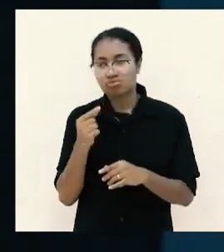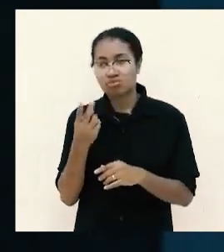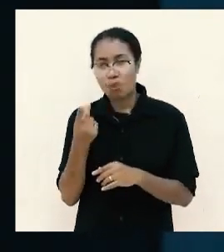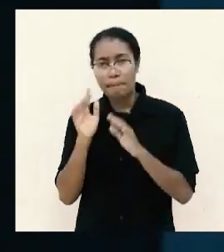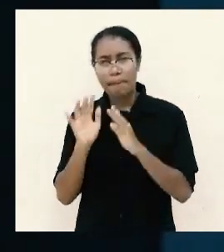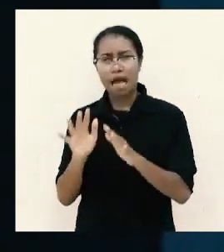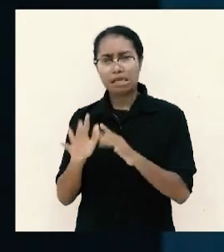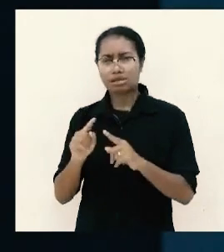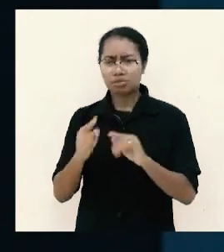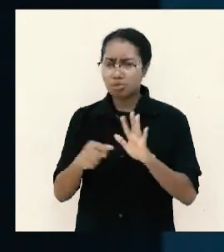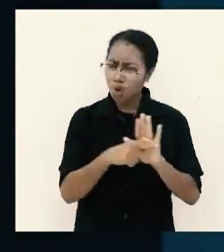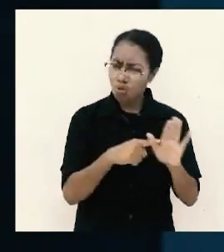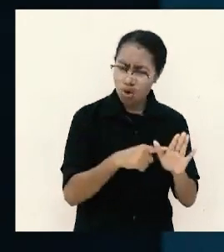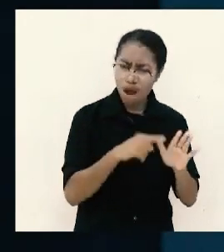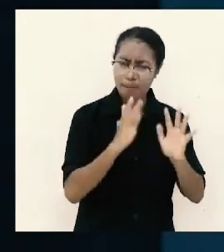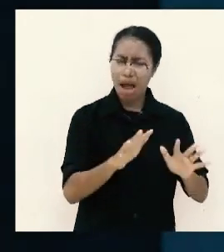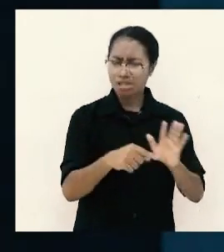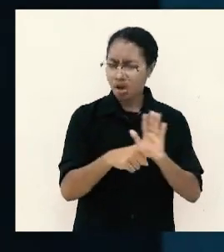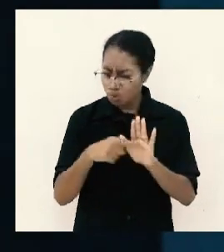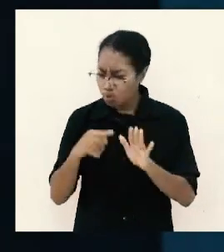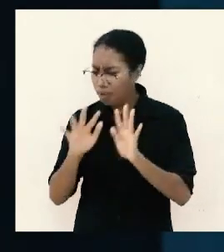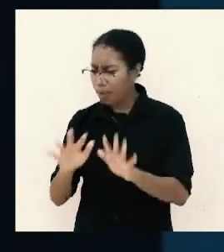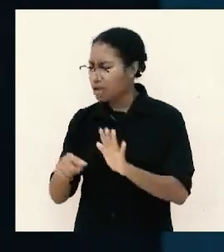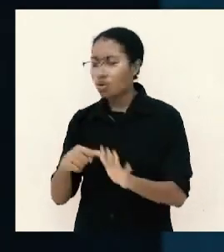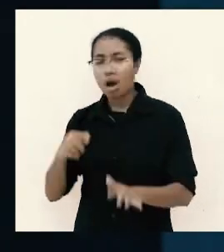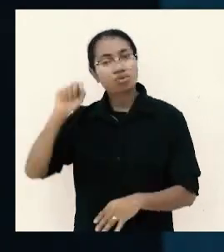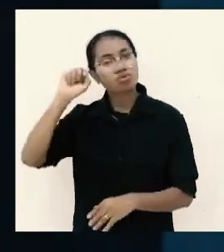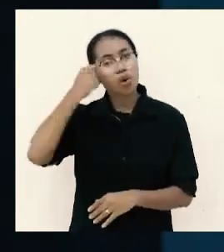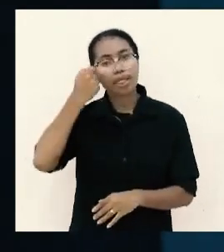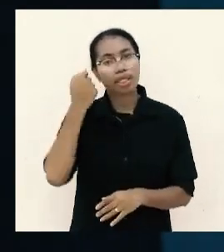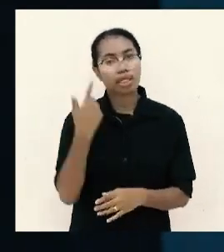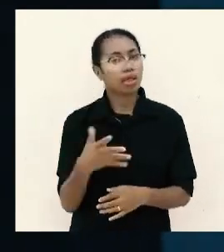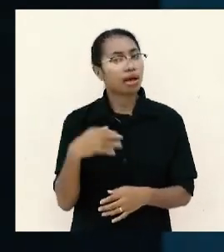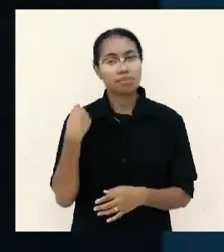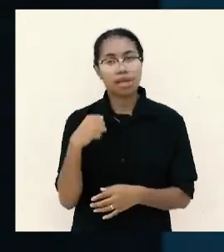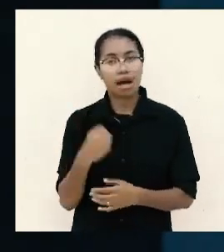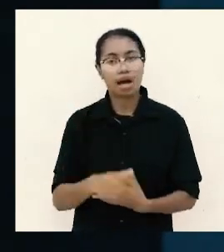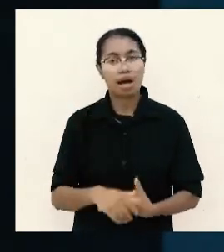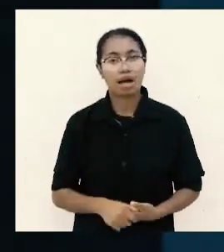lalu limpah lagi lalu kurang lagi itu susah oke